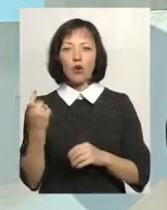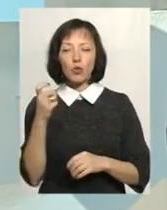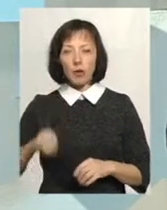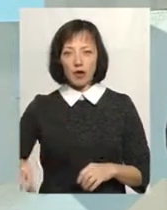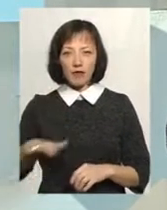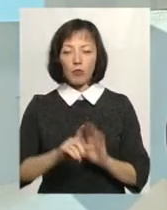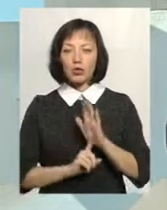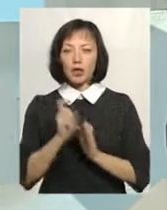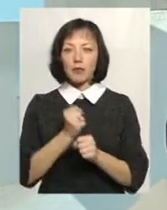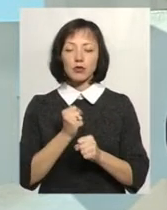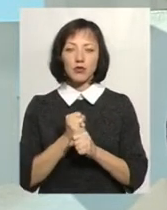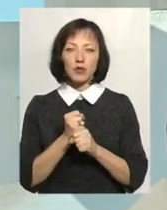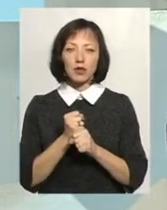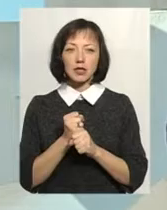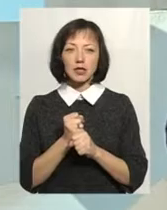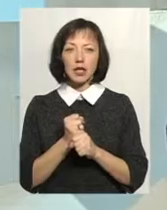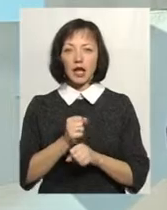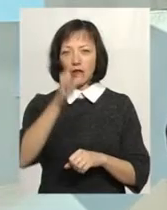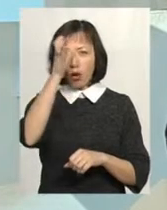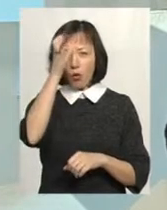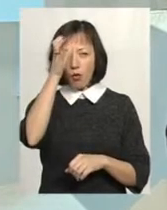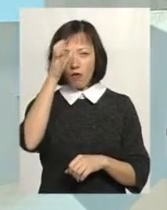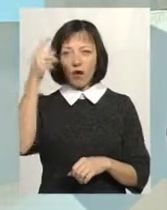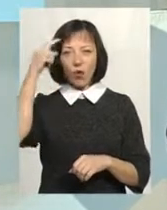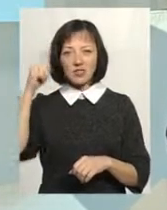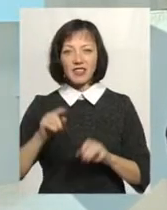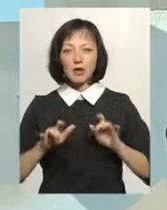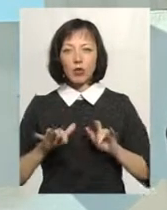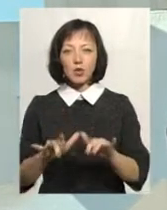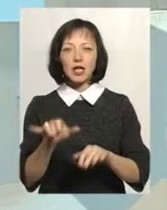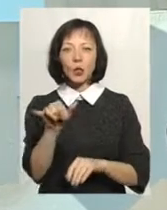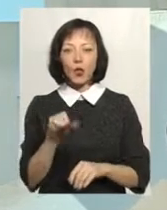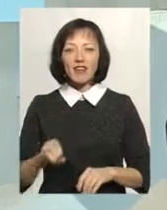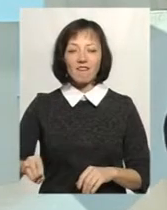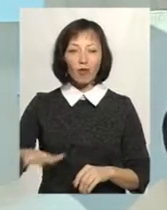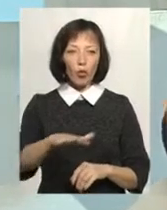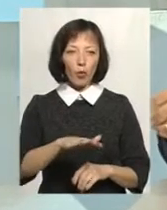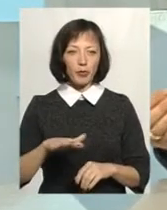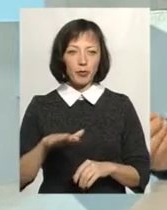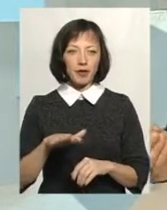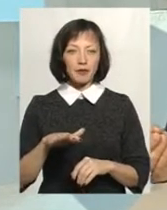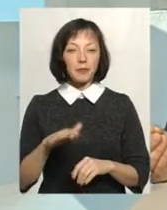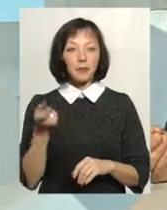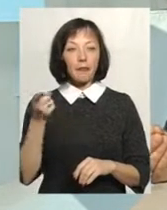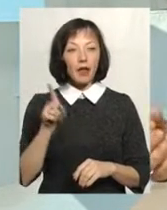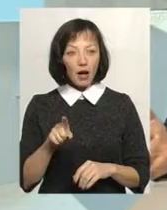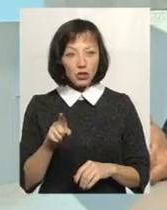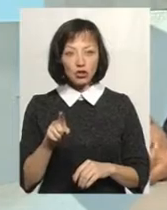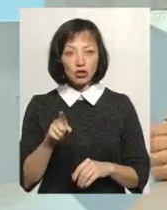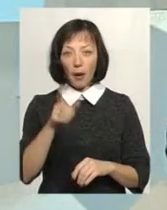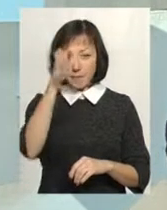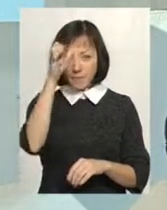зовсім по-іншому запрацювали і наукові, освітні процеси у Європі. Адже просвіта,